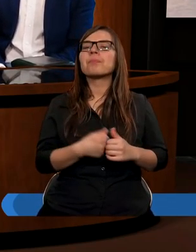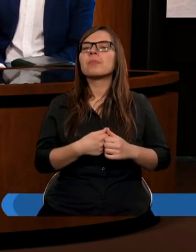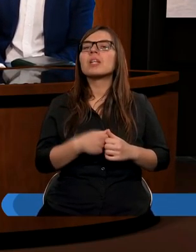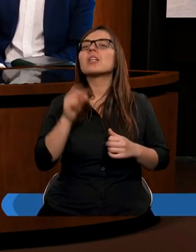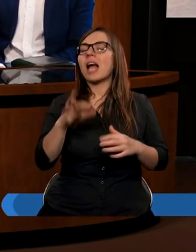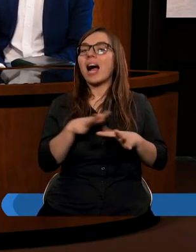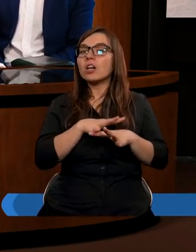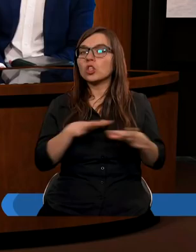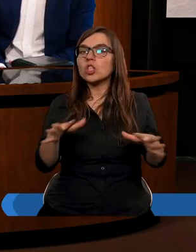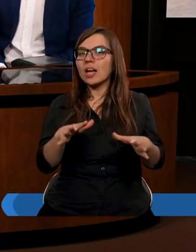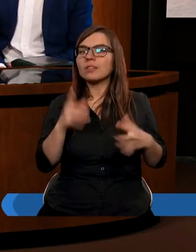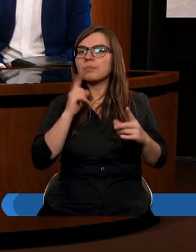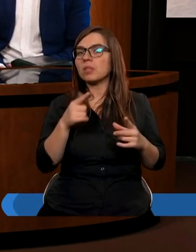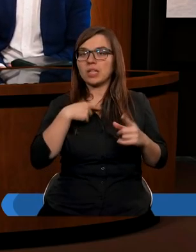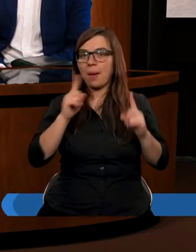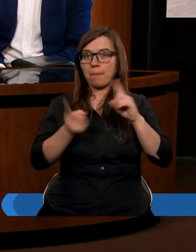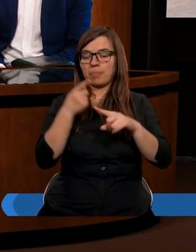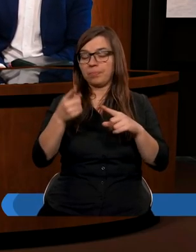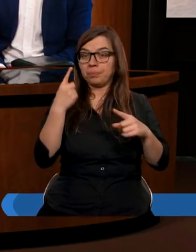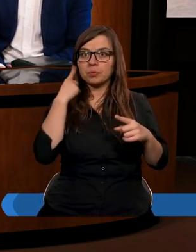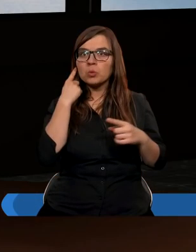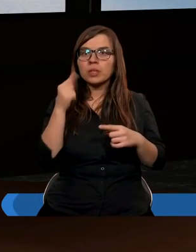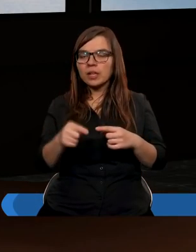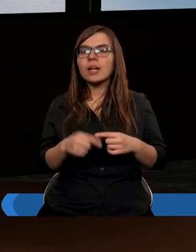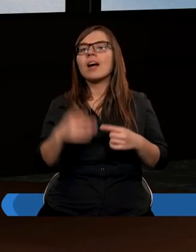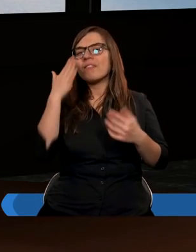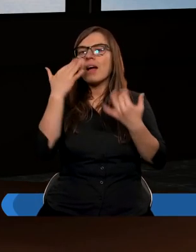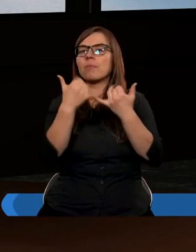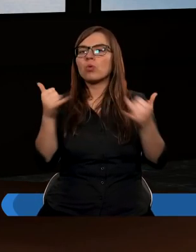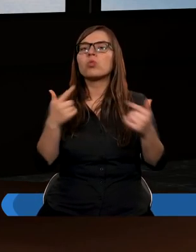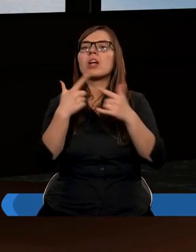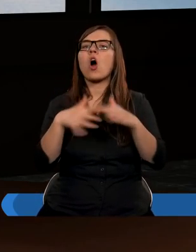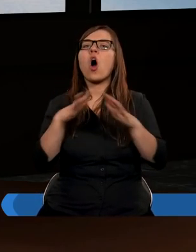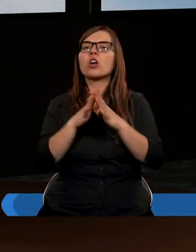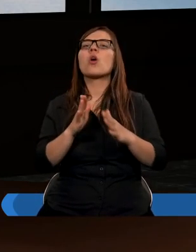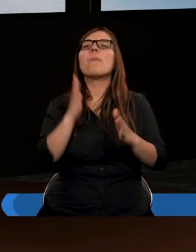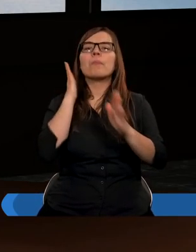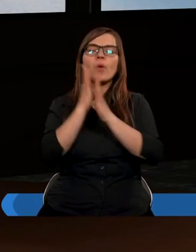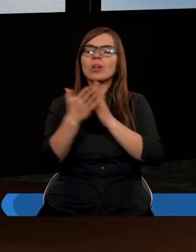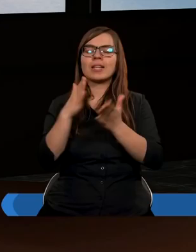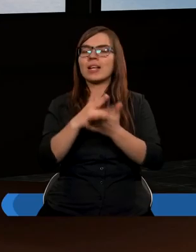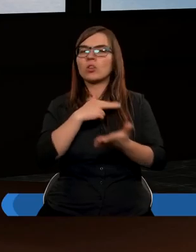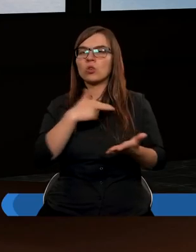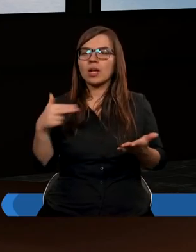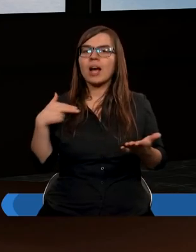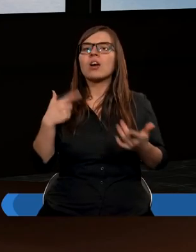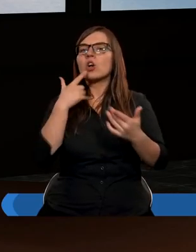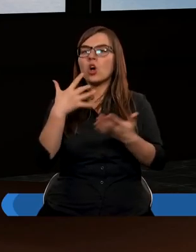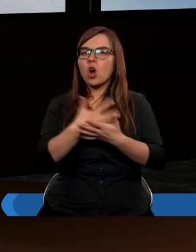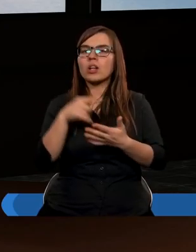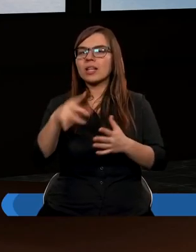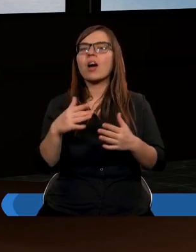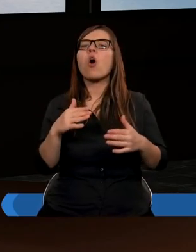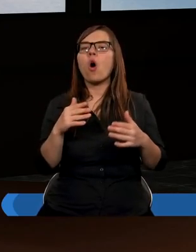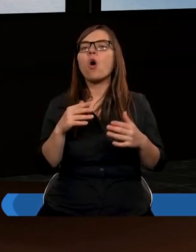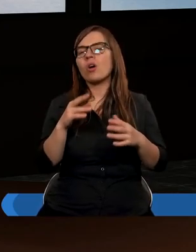szerzej wcześniej. Pierwszy raz o czymś takim słyszę. Wiem, że różne kościoły protestanckie, nie tylko nasz, korzystają z